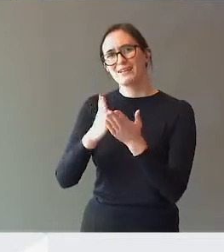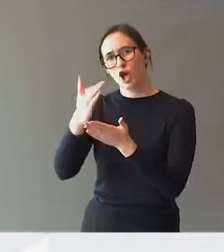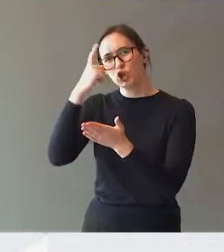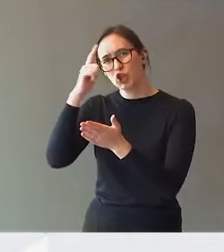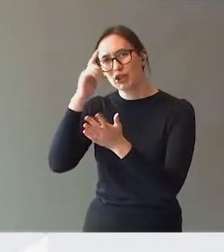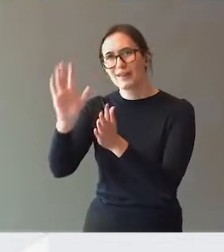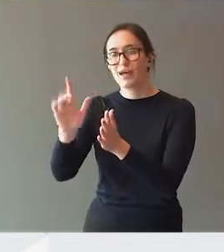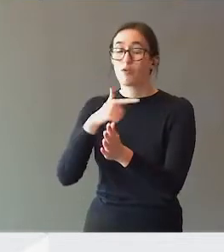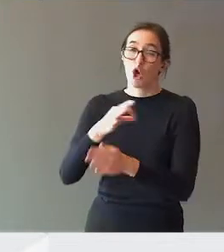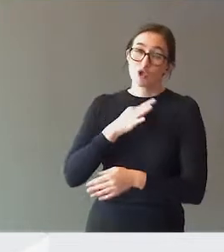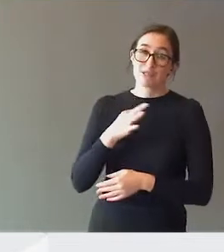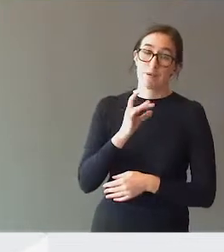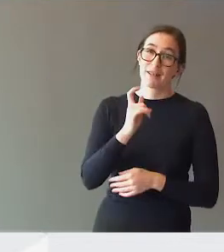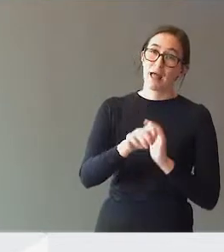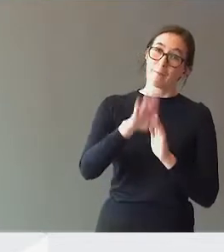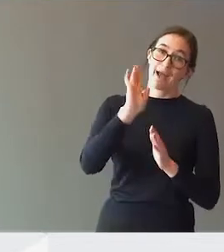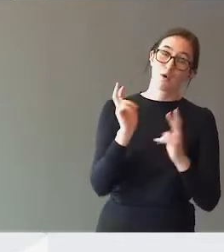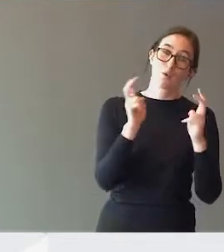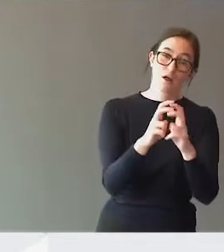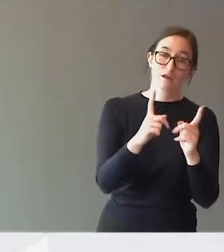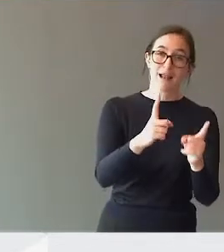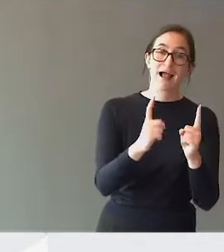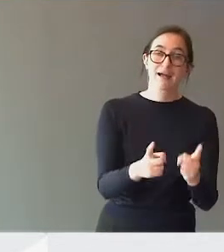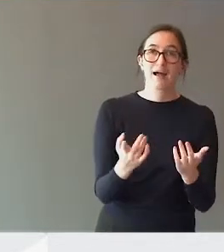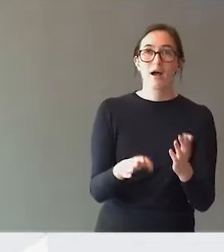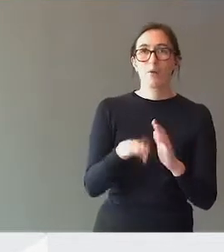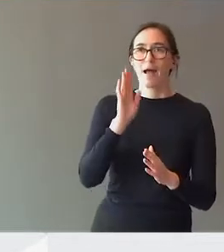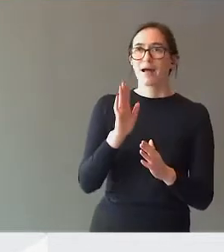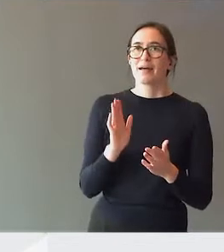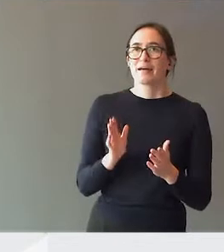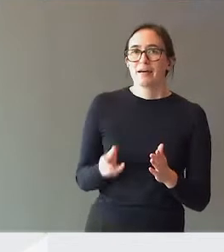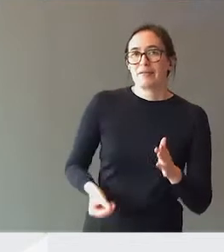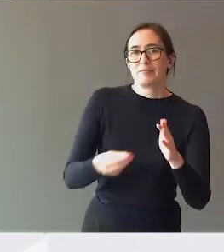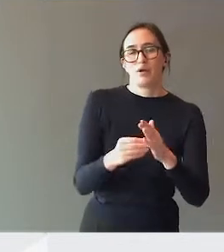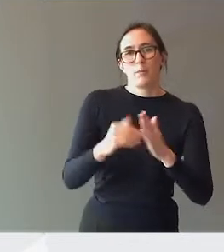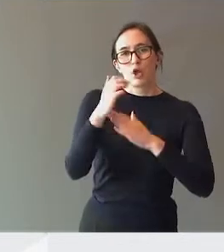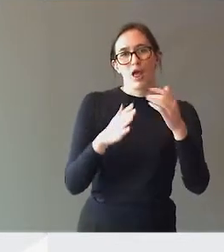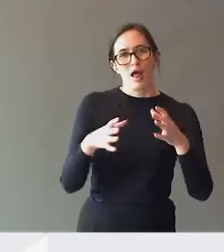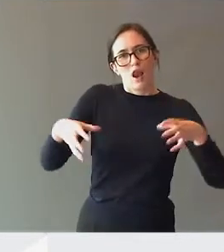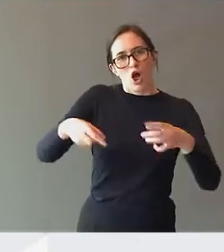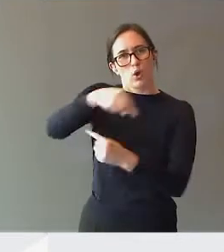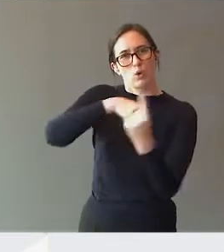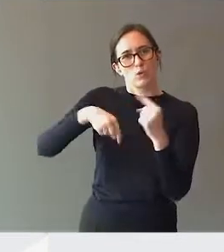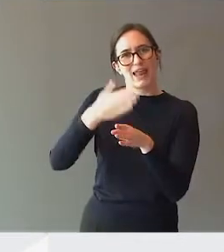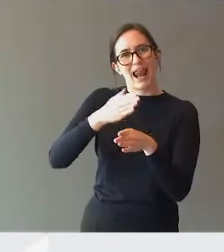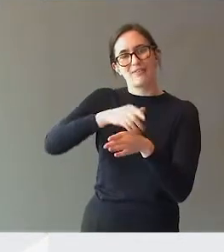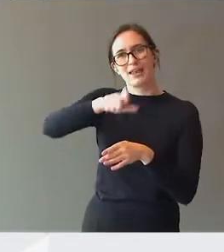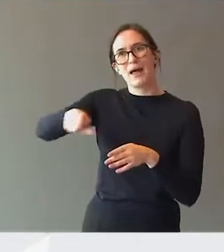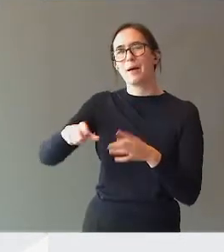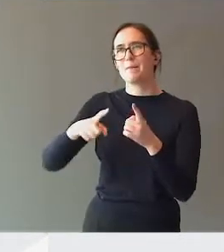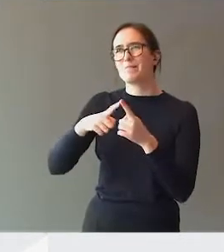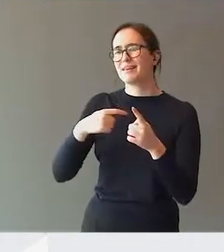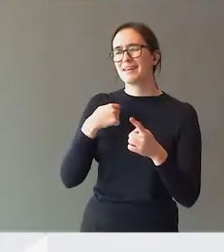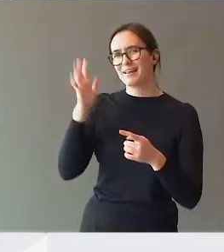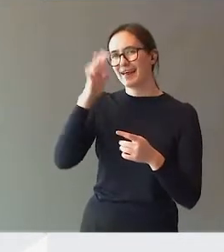PPT var mer i kontakt med lærerne og var med og bygde et lag rundt elevene. Men det er jo ikke løsningen å